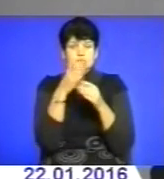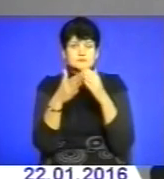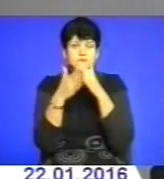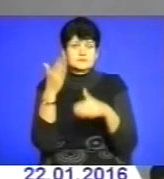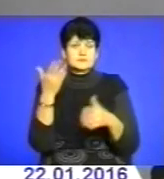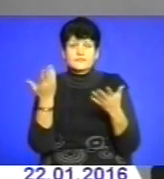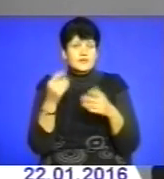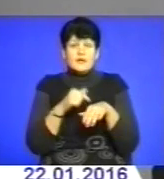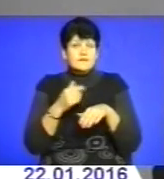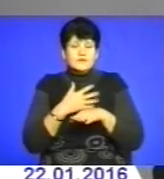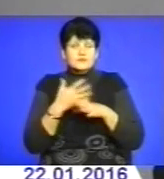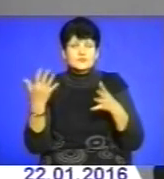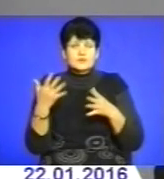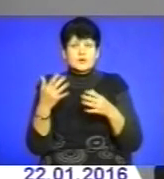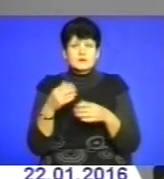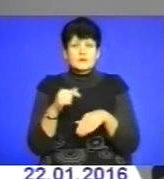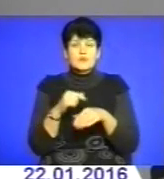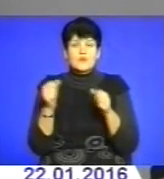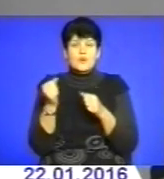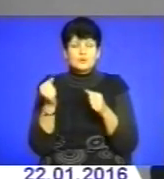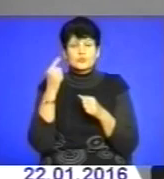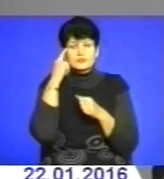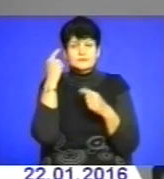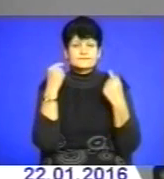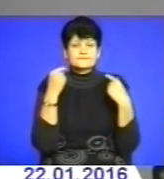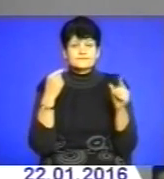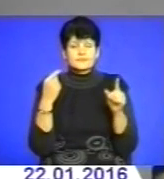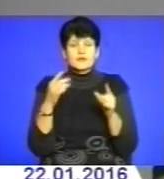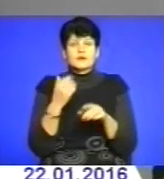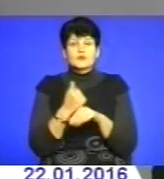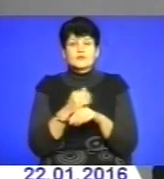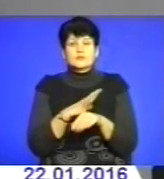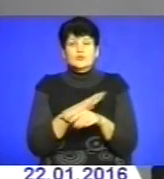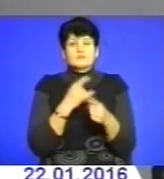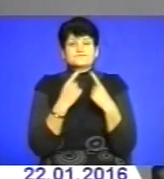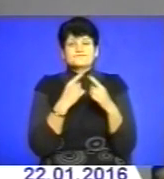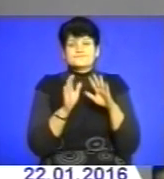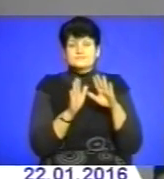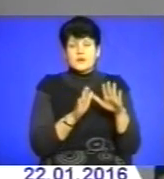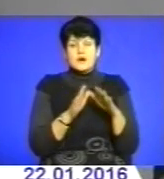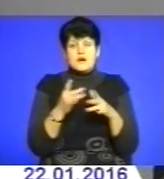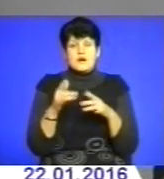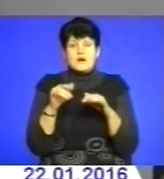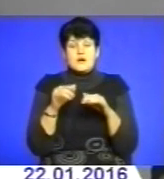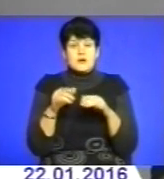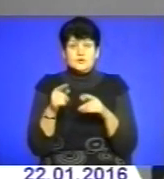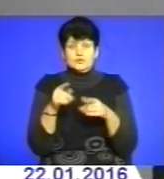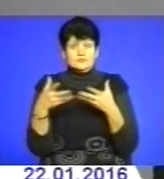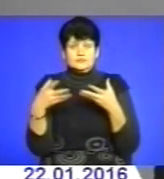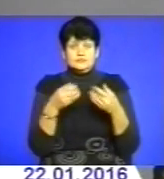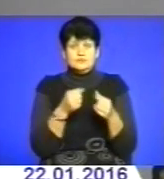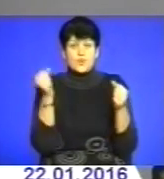не відчуваючи холоду. Тобто думала про щось інше, домінантним була розмова, а про дію холоду на ту ручку